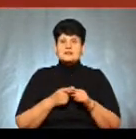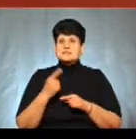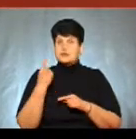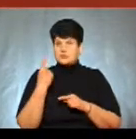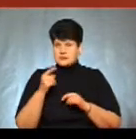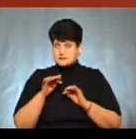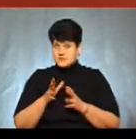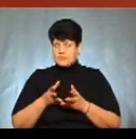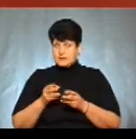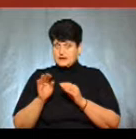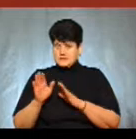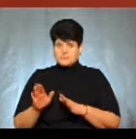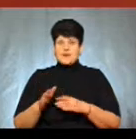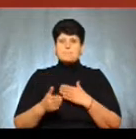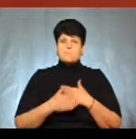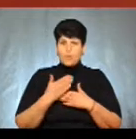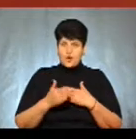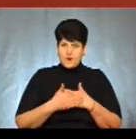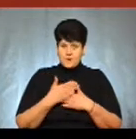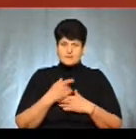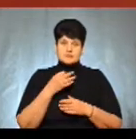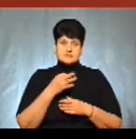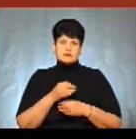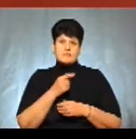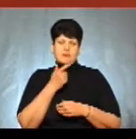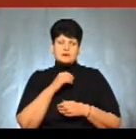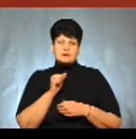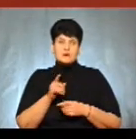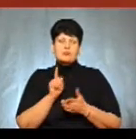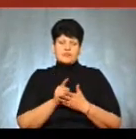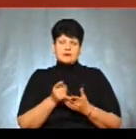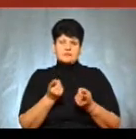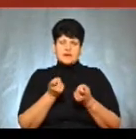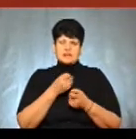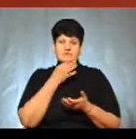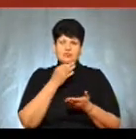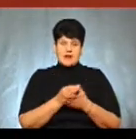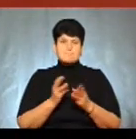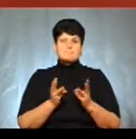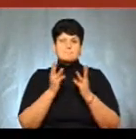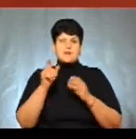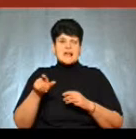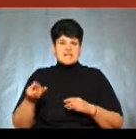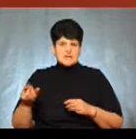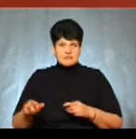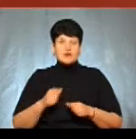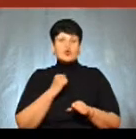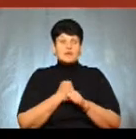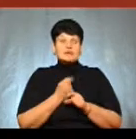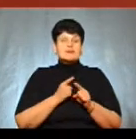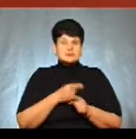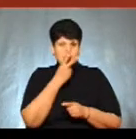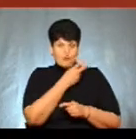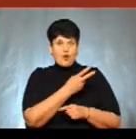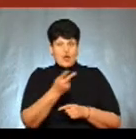з методів впливу. І, звичайно, покарання, так як вже сказав пан Андрій, ми повинні притягувати до відповідальності паліїв і робити це показово,